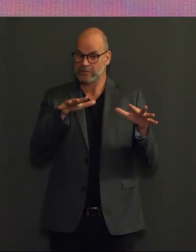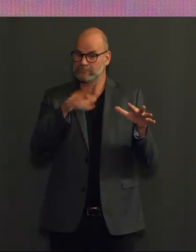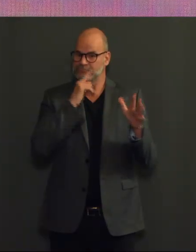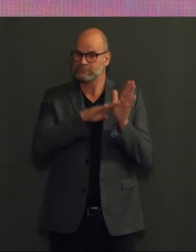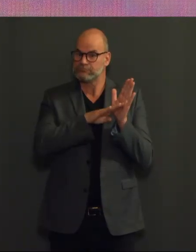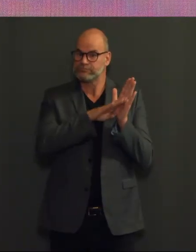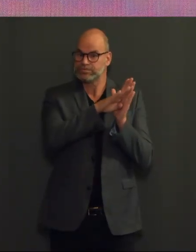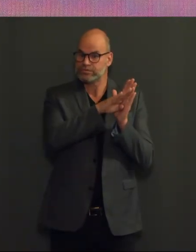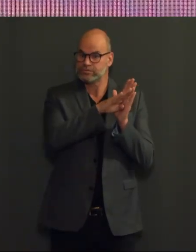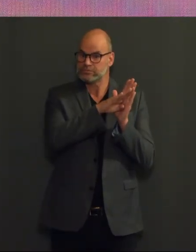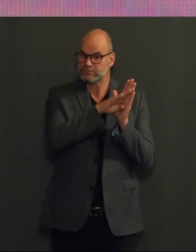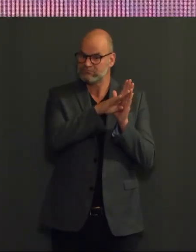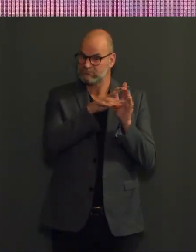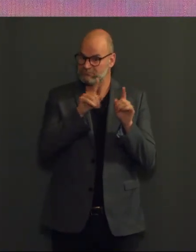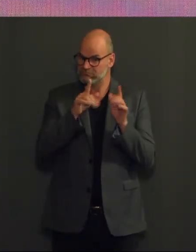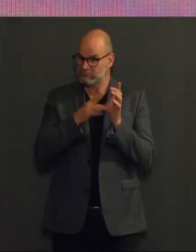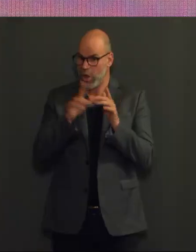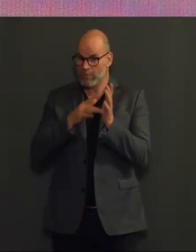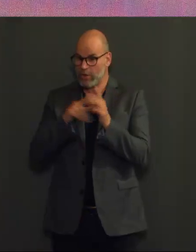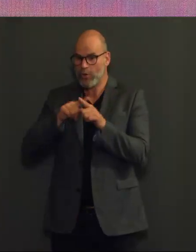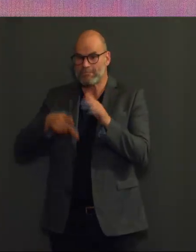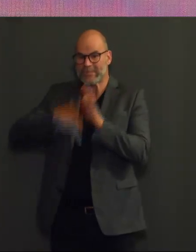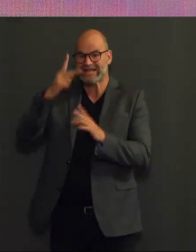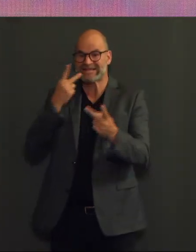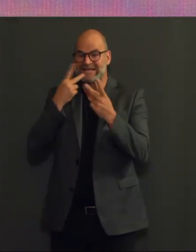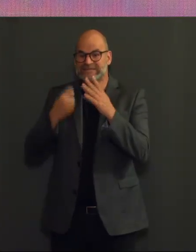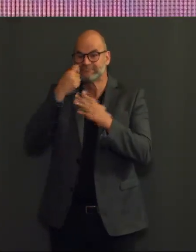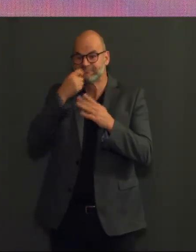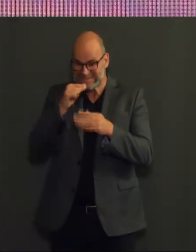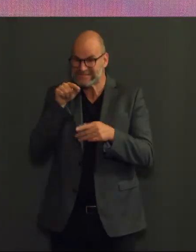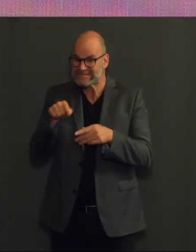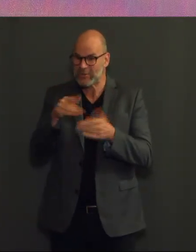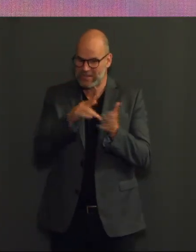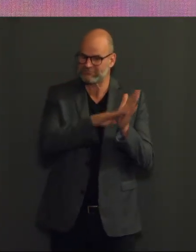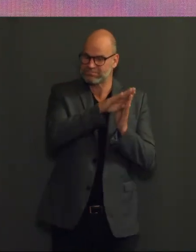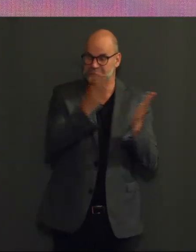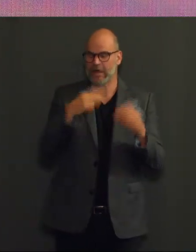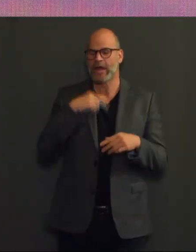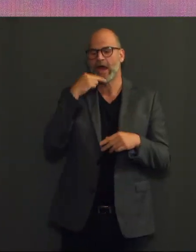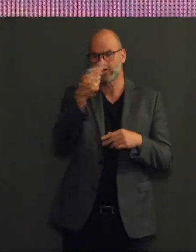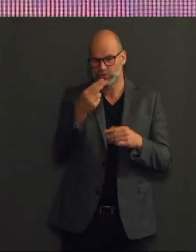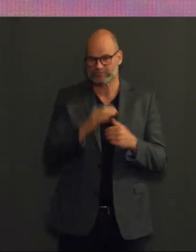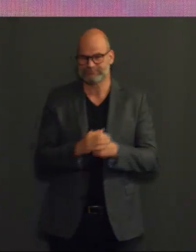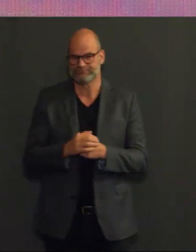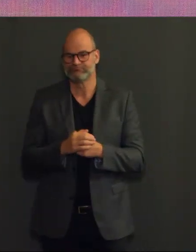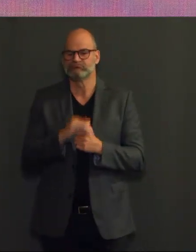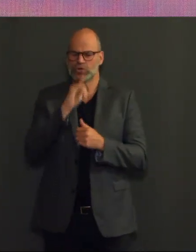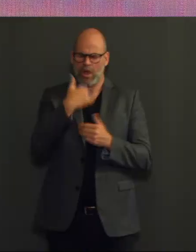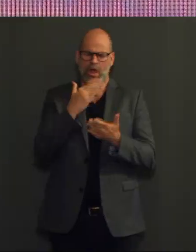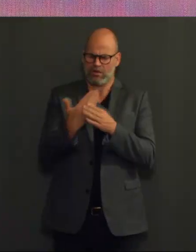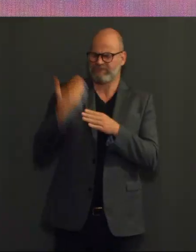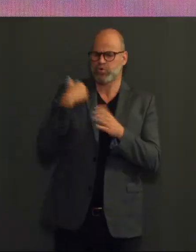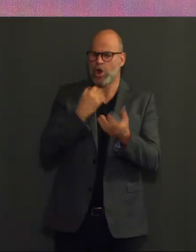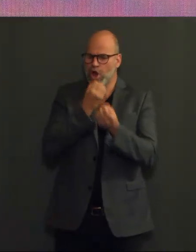We hebben net eerder al uitgelegd dat de besmettingscijfers wat moeilijker te interpreteren zijn, omdat we nu een volledige werkweek